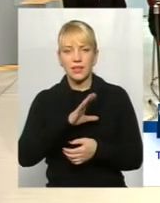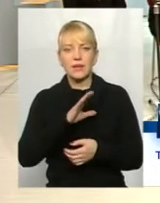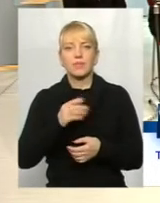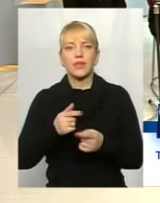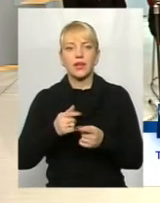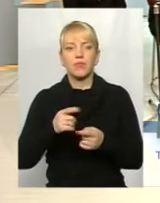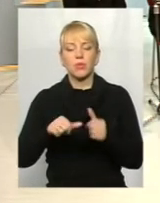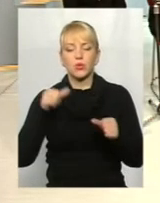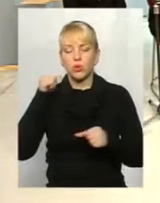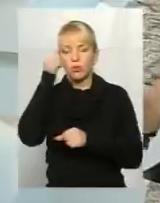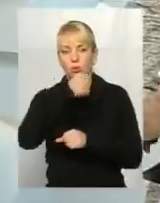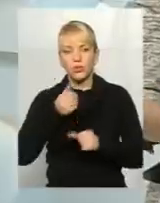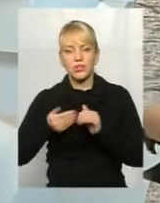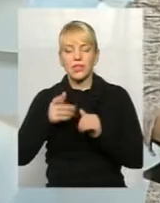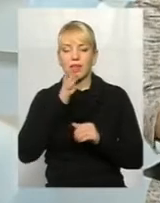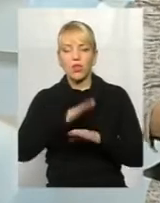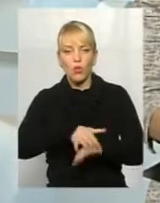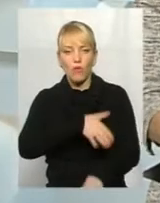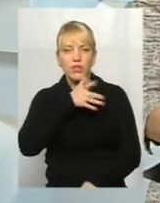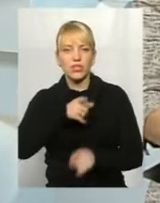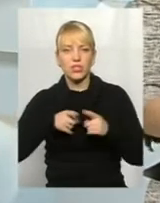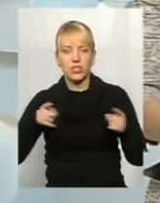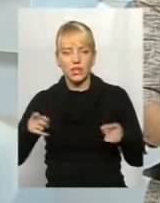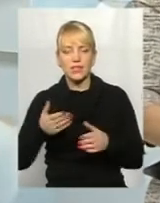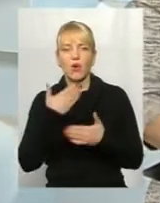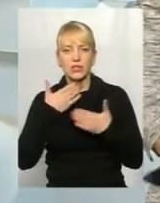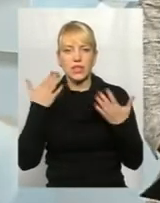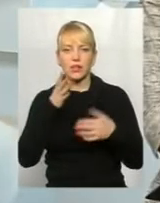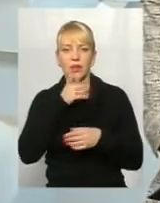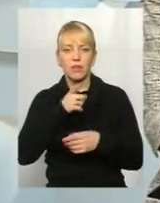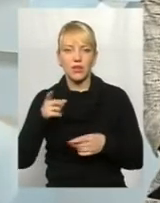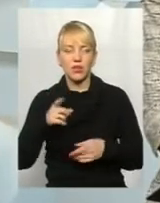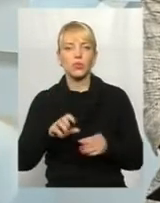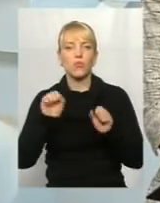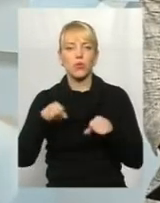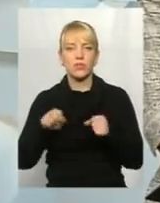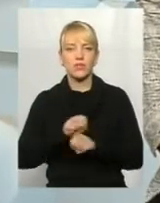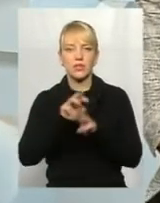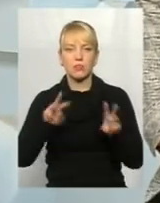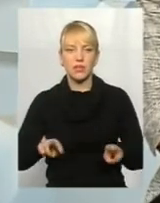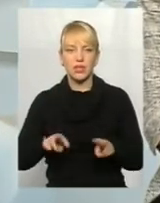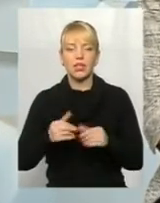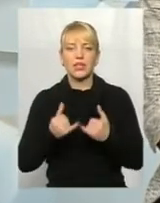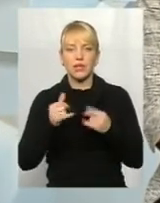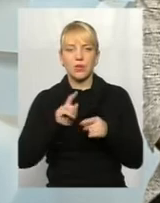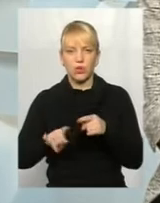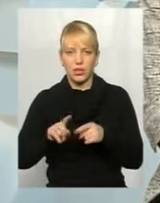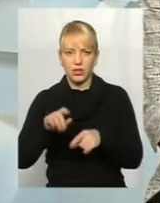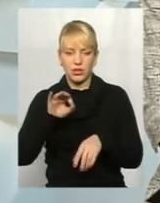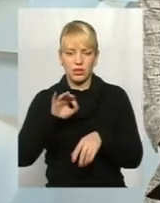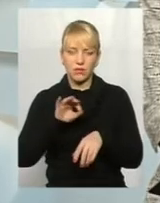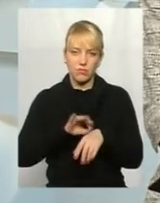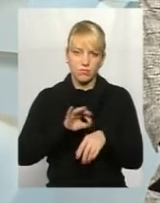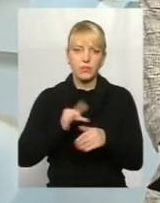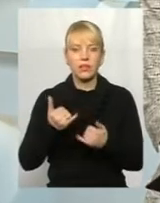скажімо так, за довгий час, за останній період, можливість забезпечити для оргентних хворих і для планових